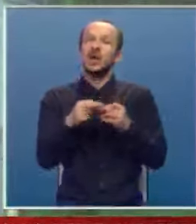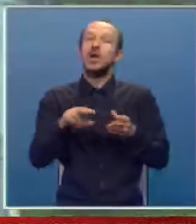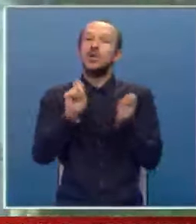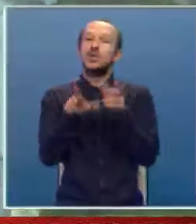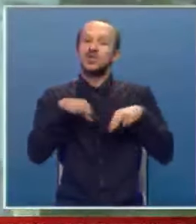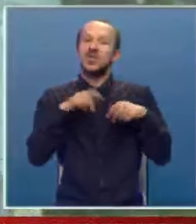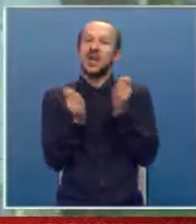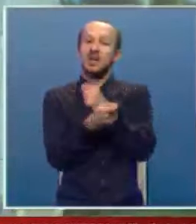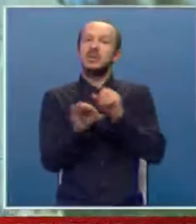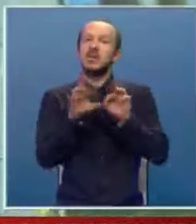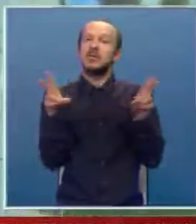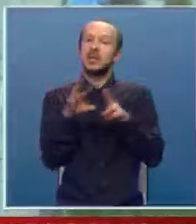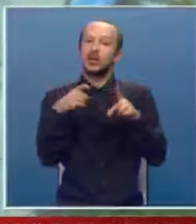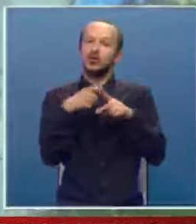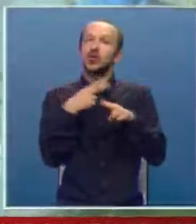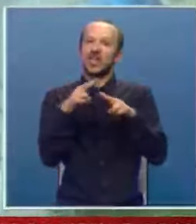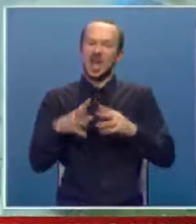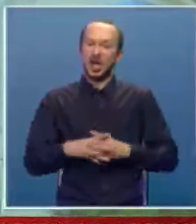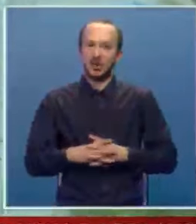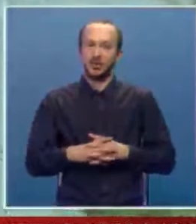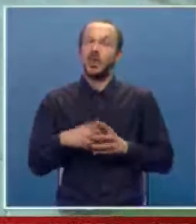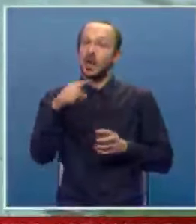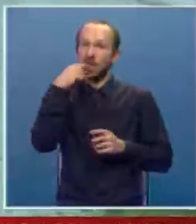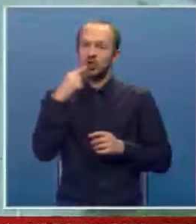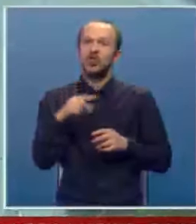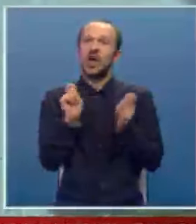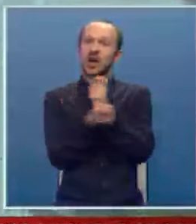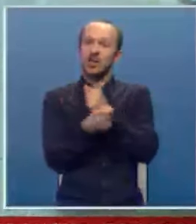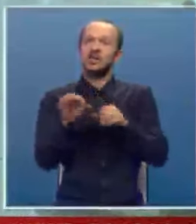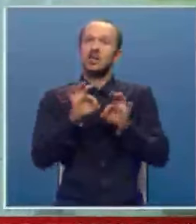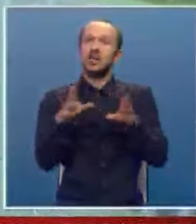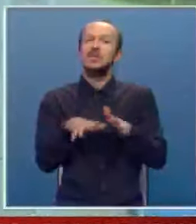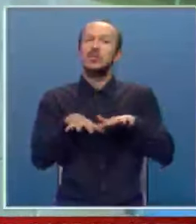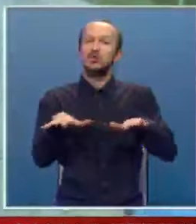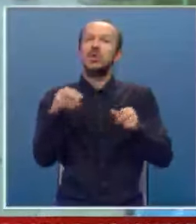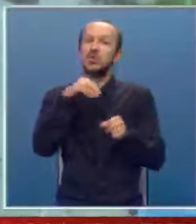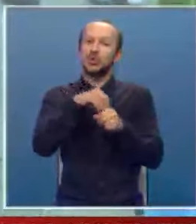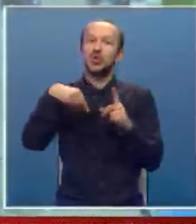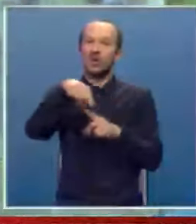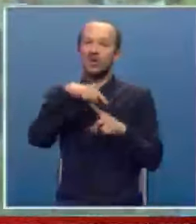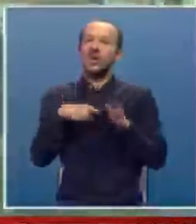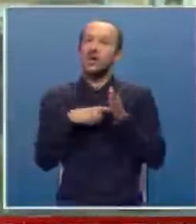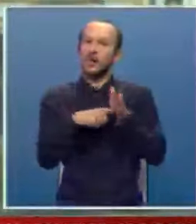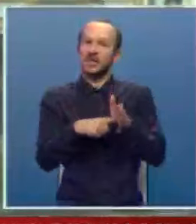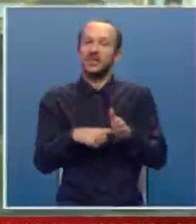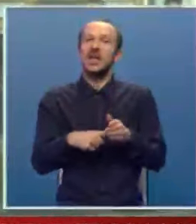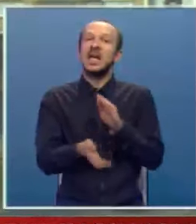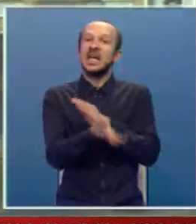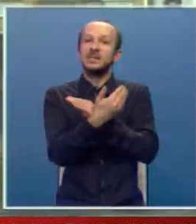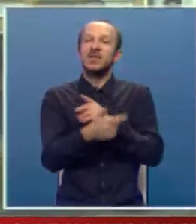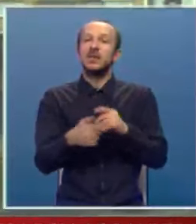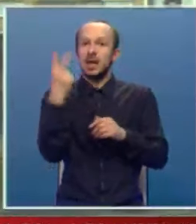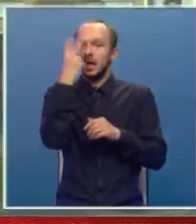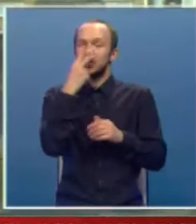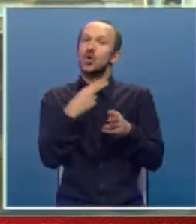rebalansa bez kratkoročnog kredita. Naglašava da rebalans bez proširenja budžetskog okvira predstavlja izbjegavanje